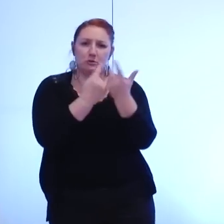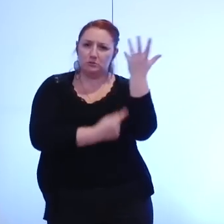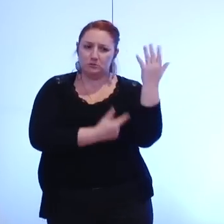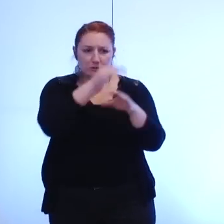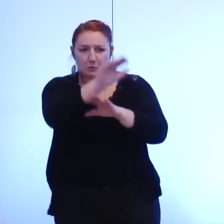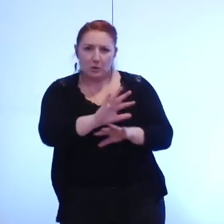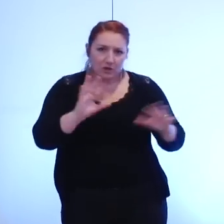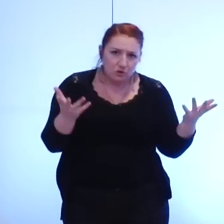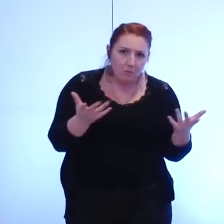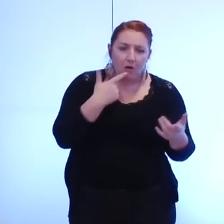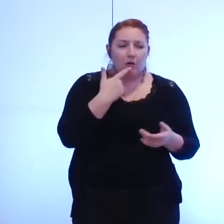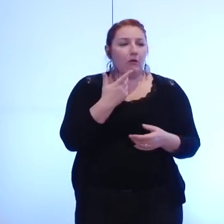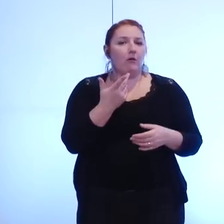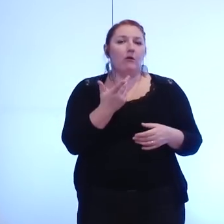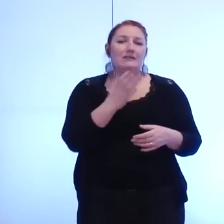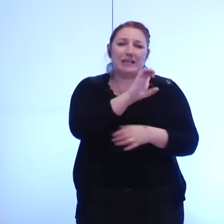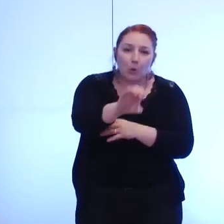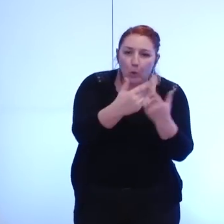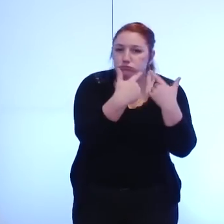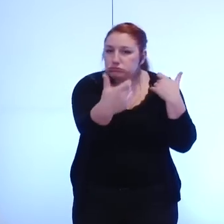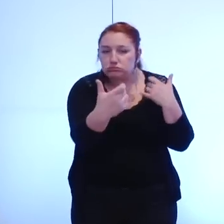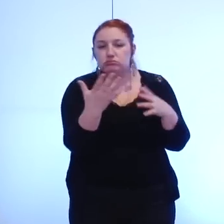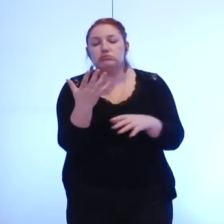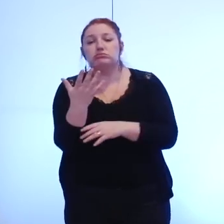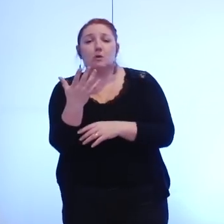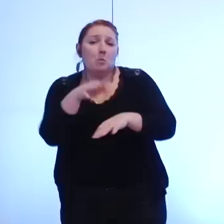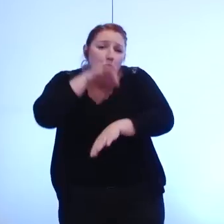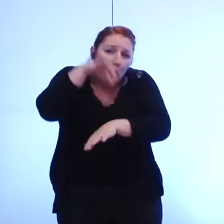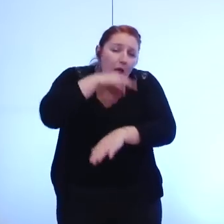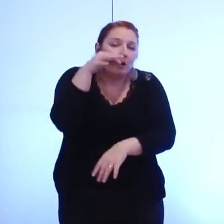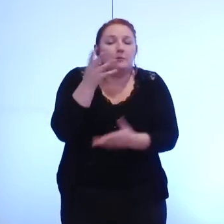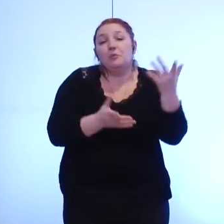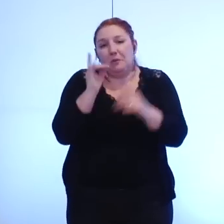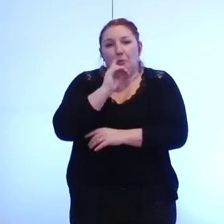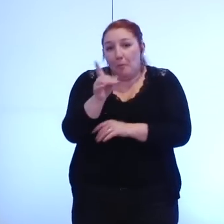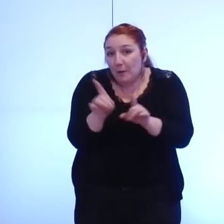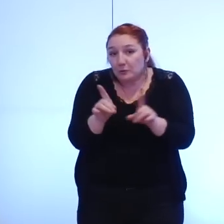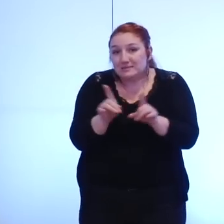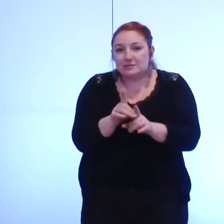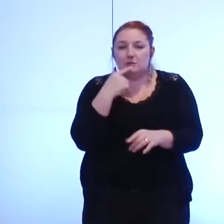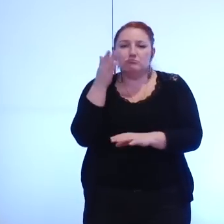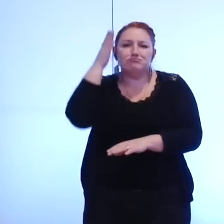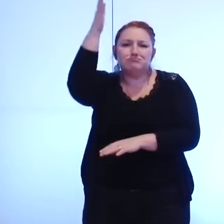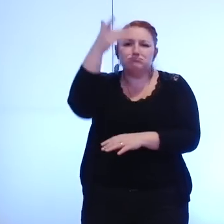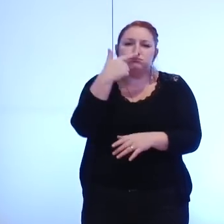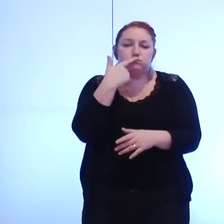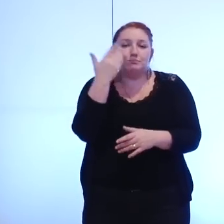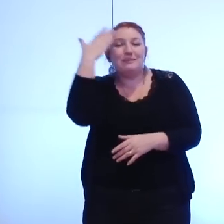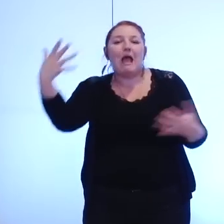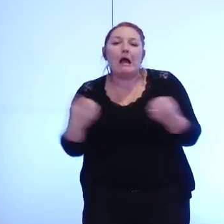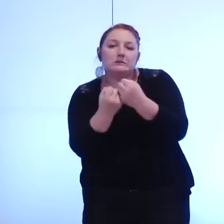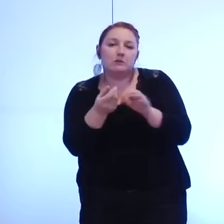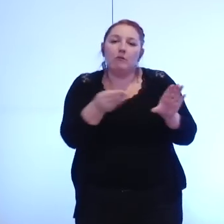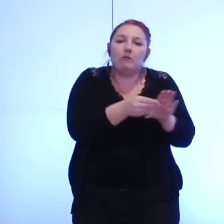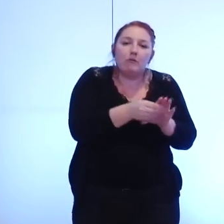des oeuvres sociales de la mutuelle et éventuellement aussi de la prise en charge de la prévoyance qui vous le savez